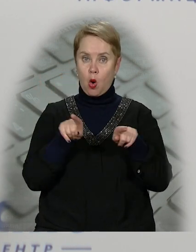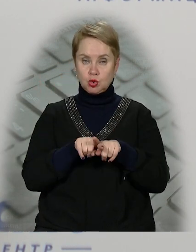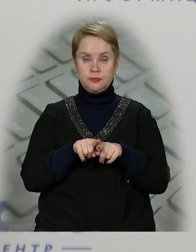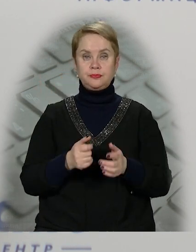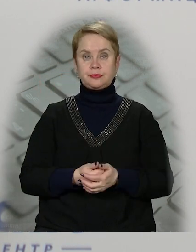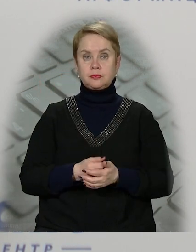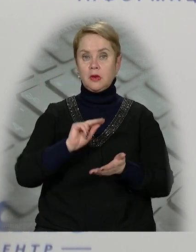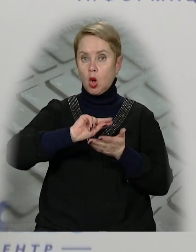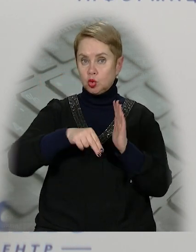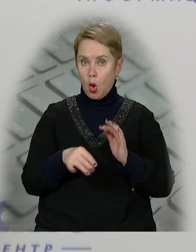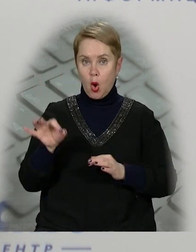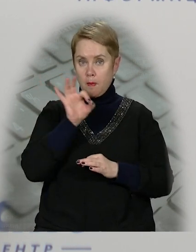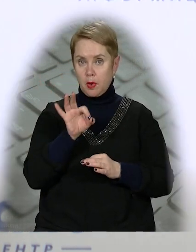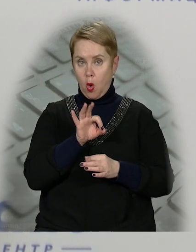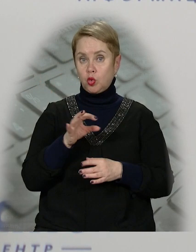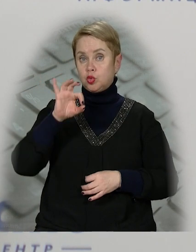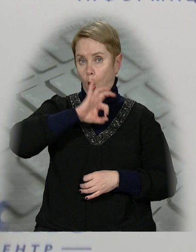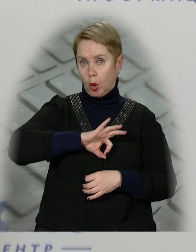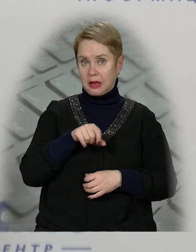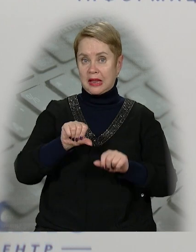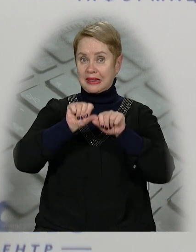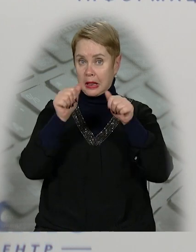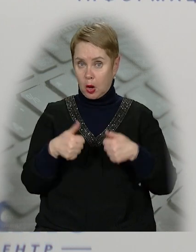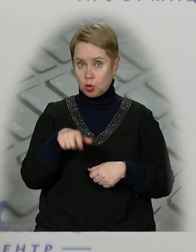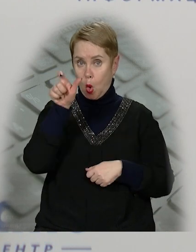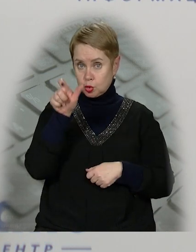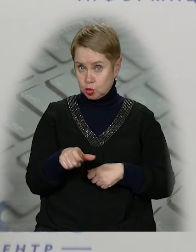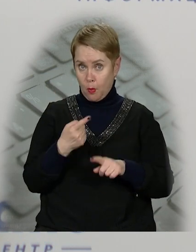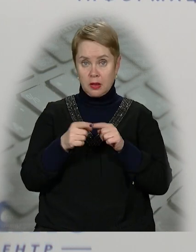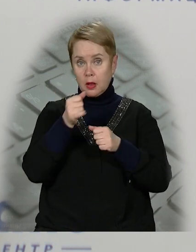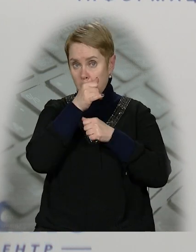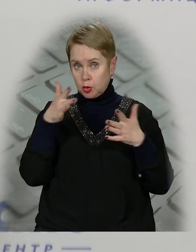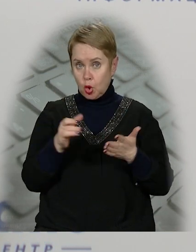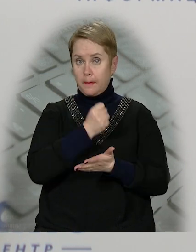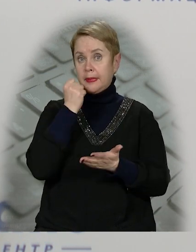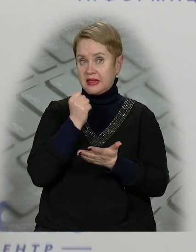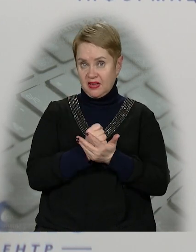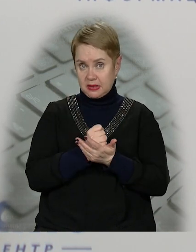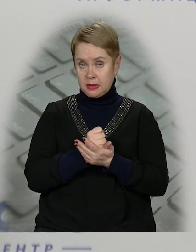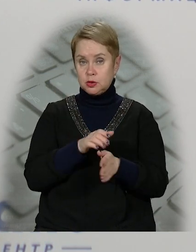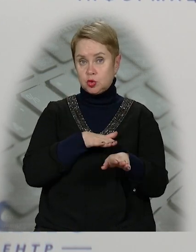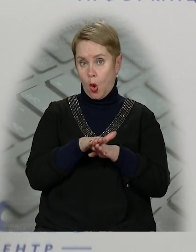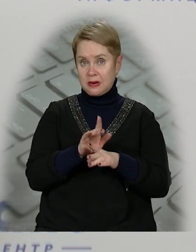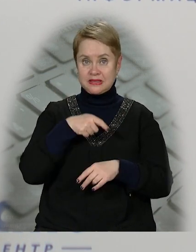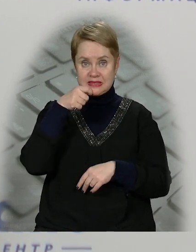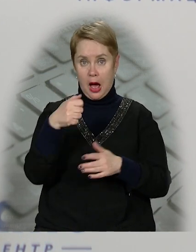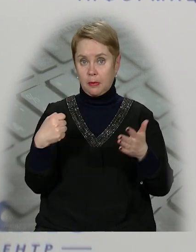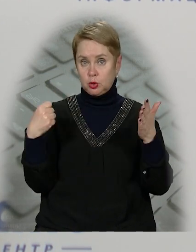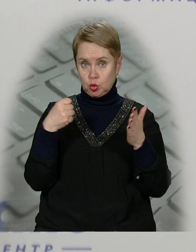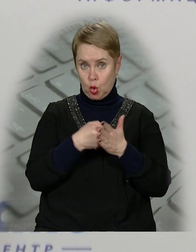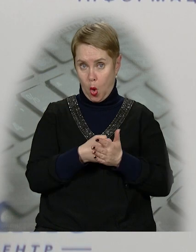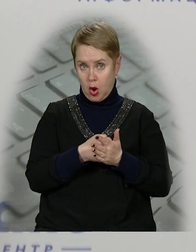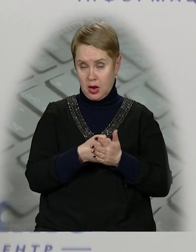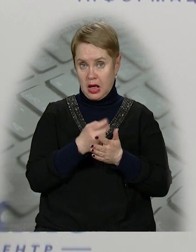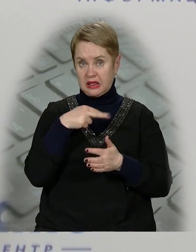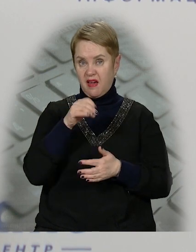а також довідки про дохід, який декларує особа, які неможливо підтвердити, зробивши запити до